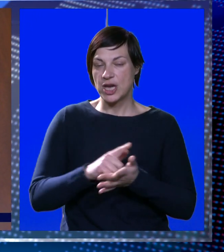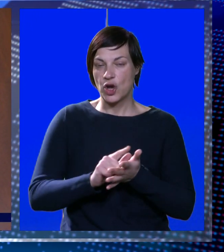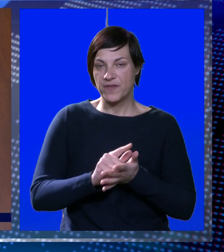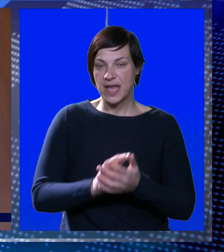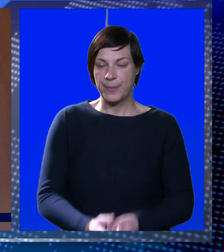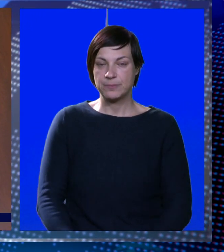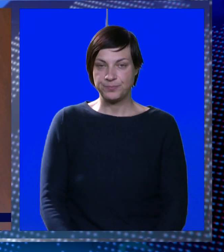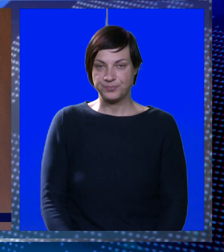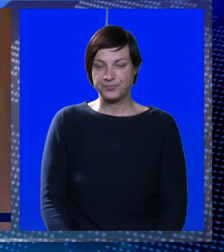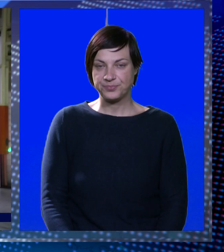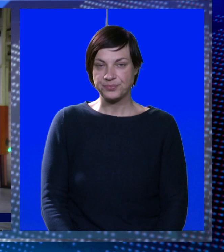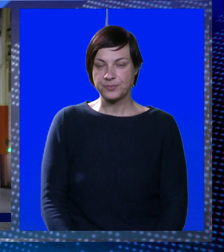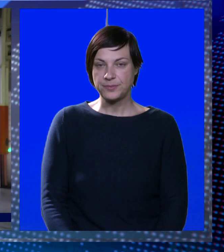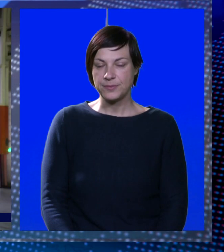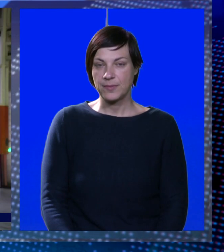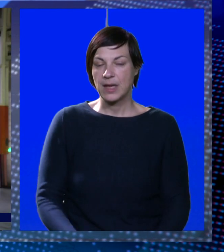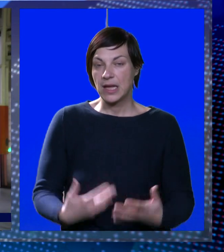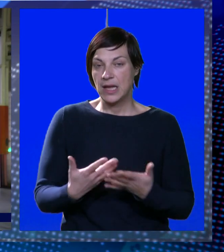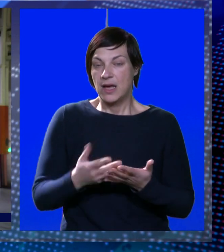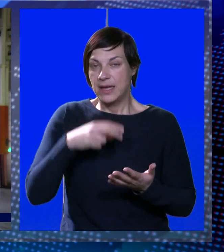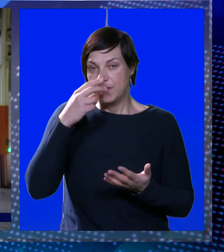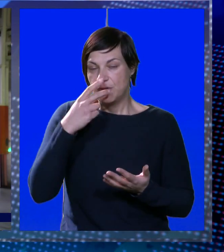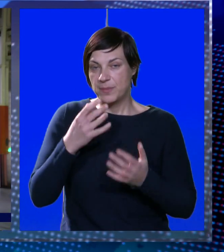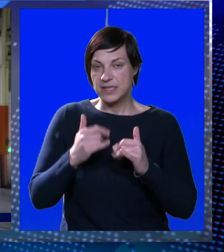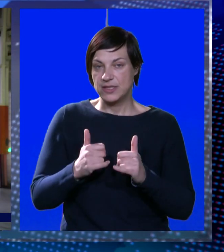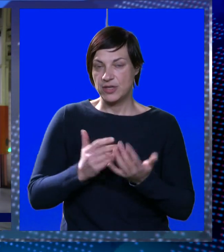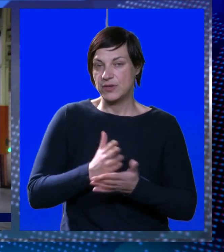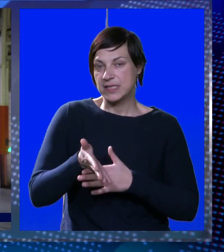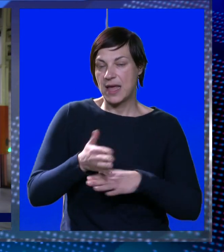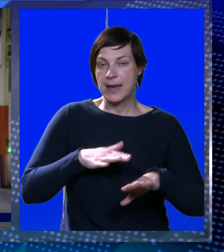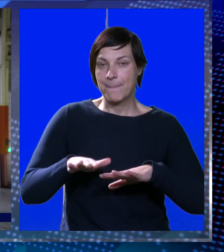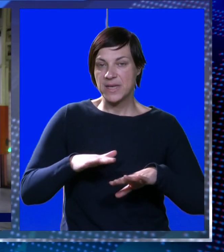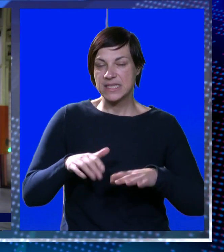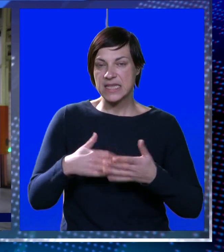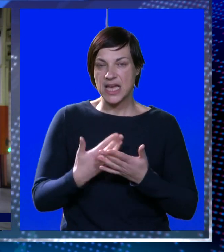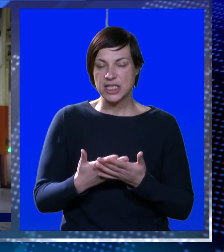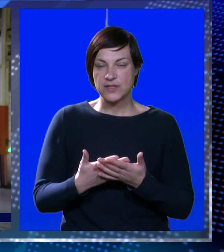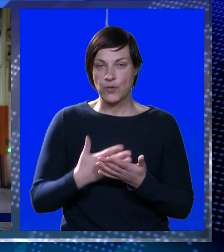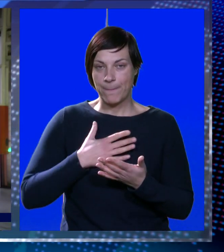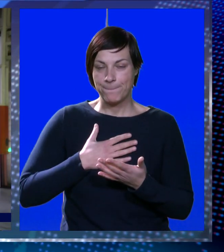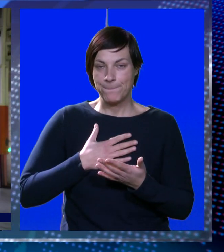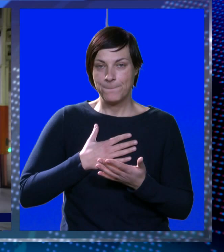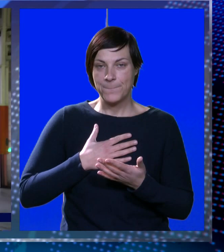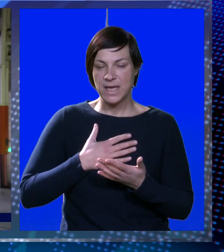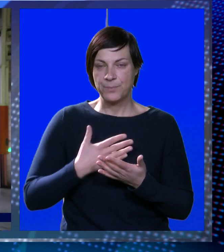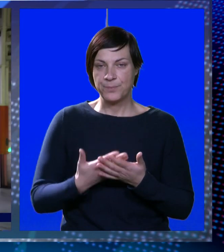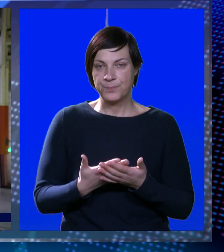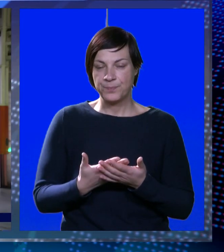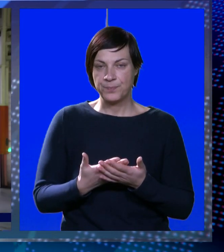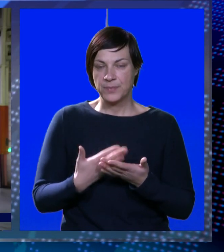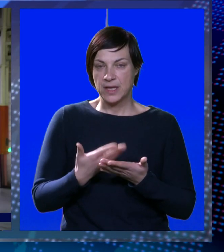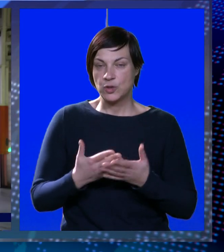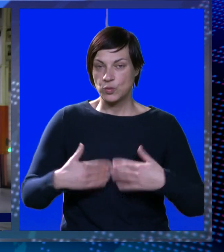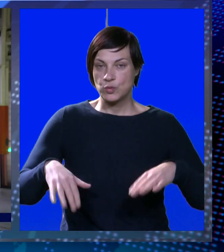još neko vrijeme. Okvirna je informacija od trenutka slanja ministarstvu. Mi nam mjeravamo